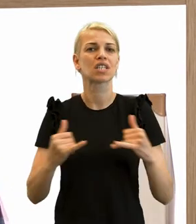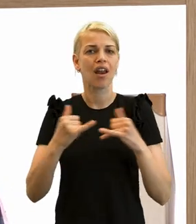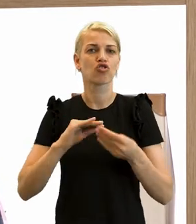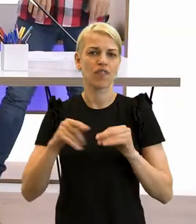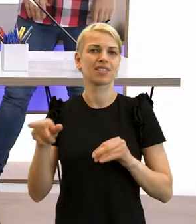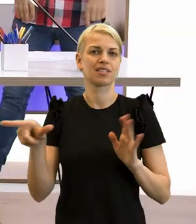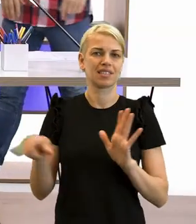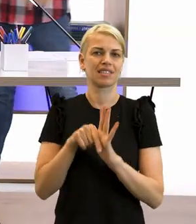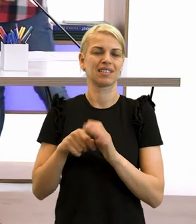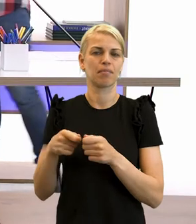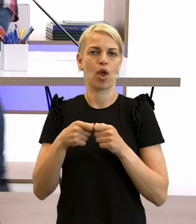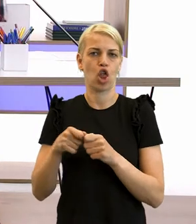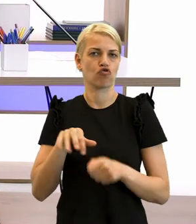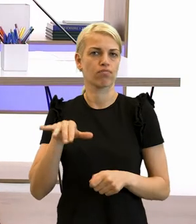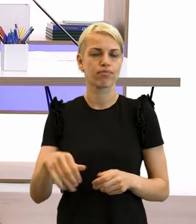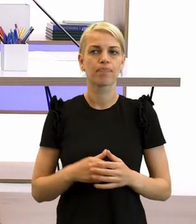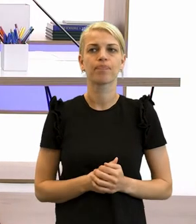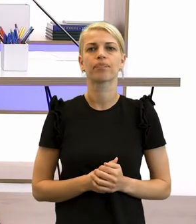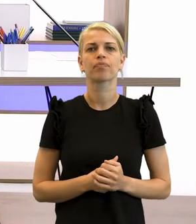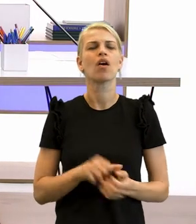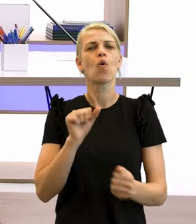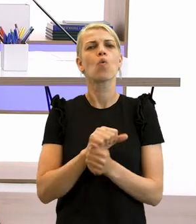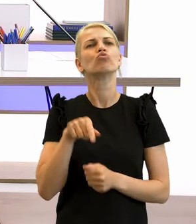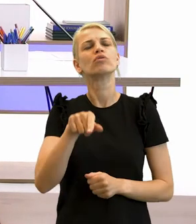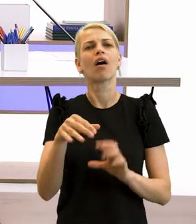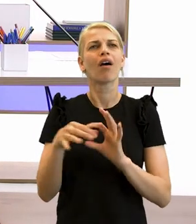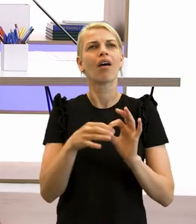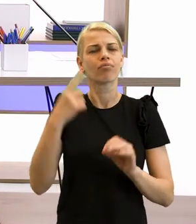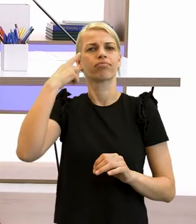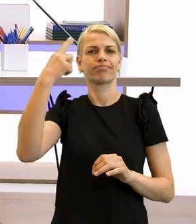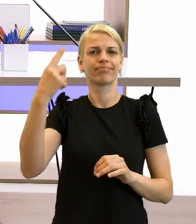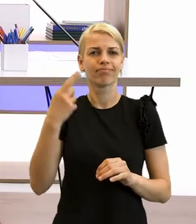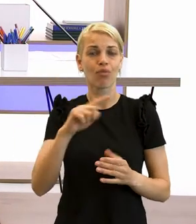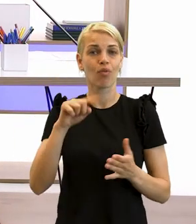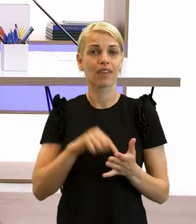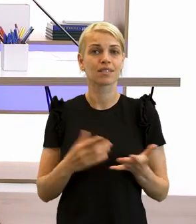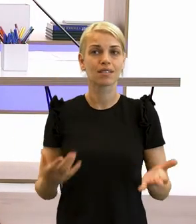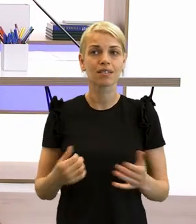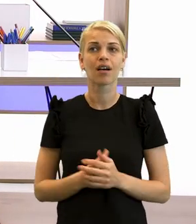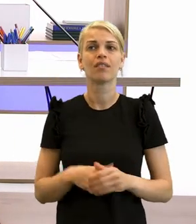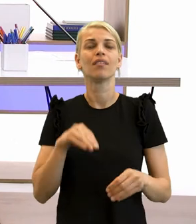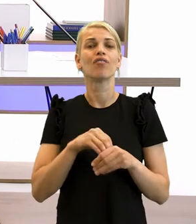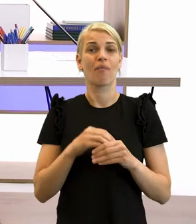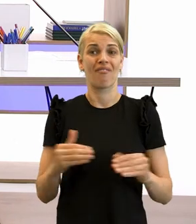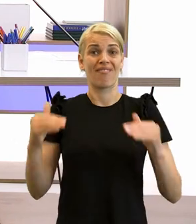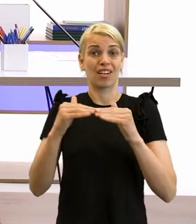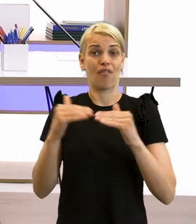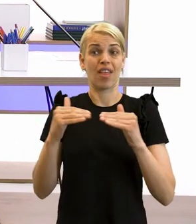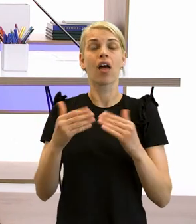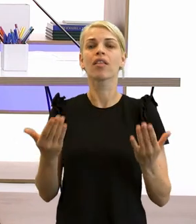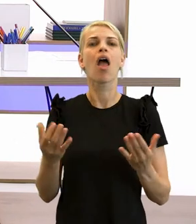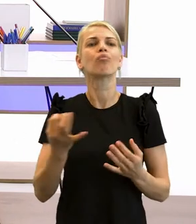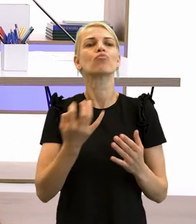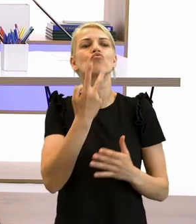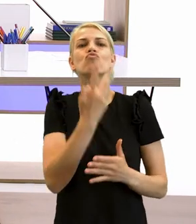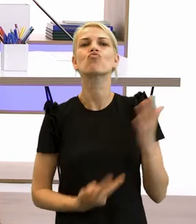vecí. Určite vás v tejto súvislosti napadne otázka, aký dopad mohlo mať takéto vyrovnanie na Slovákov, ktorí